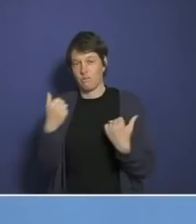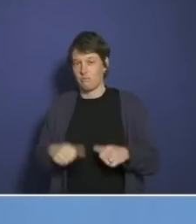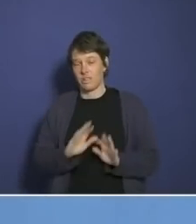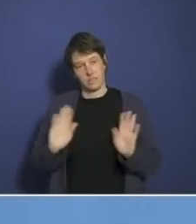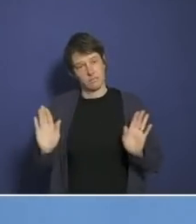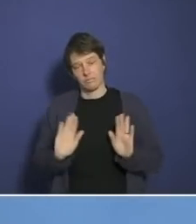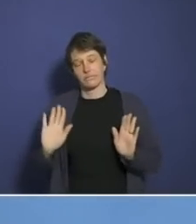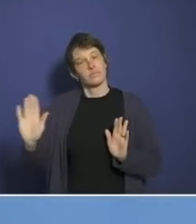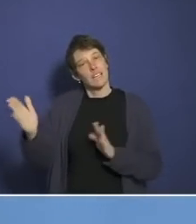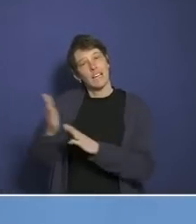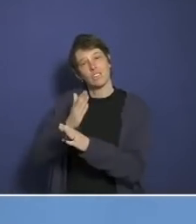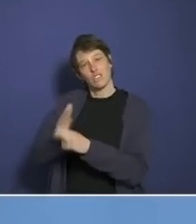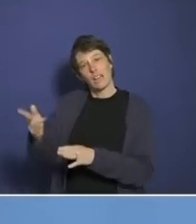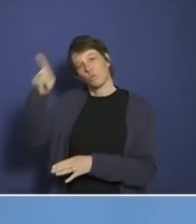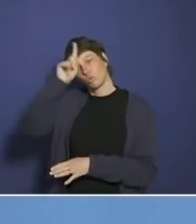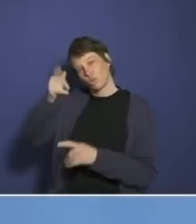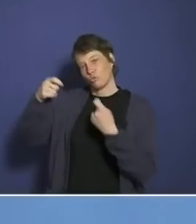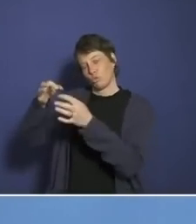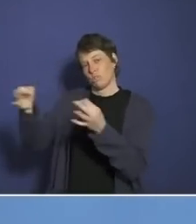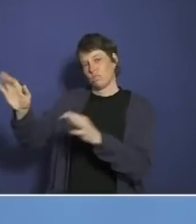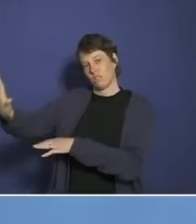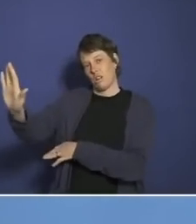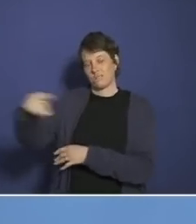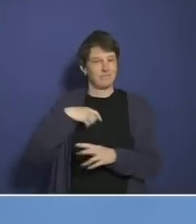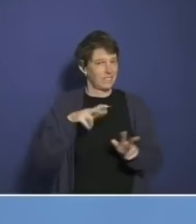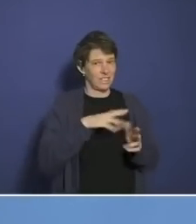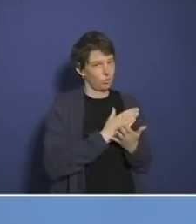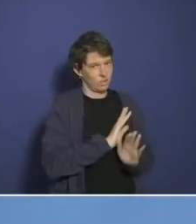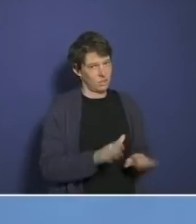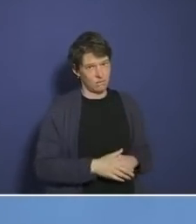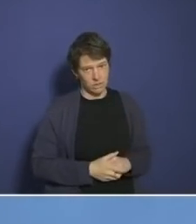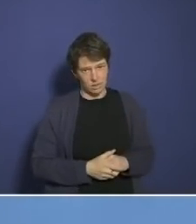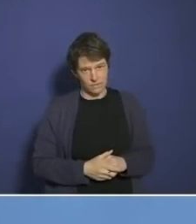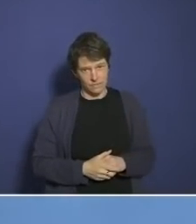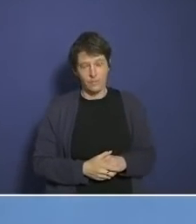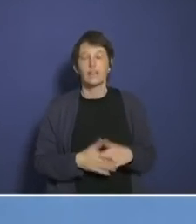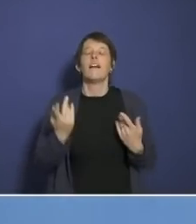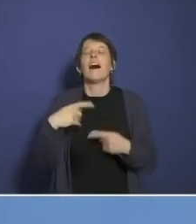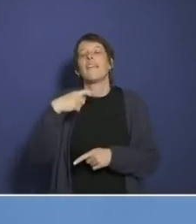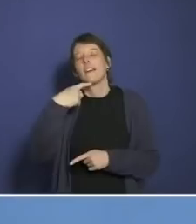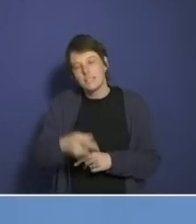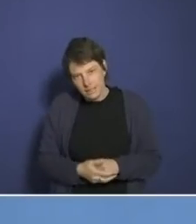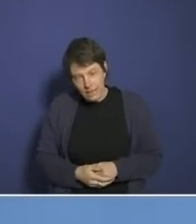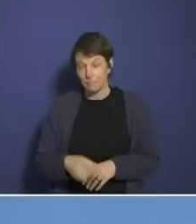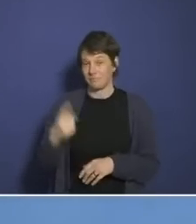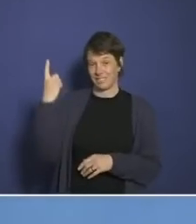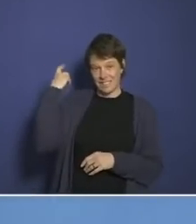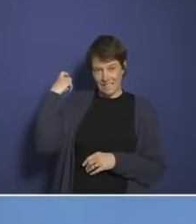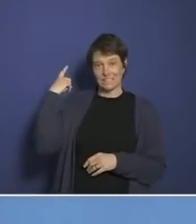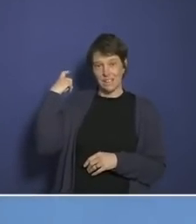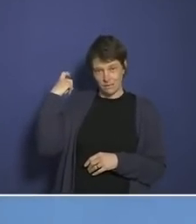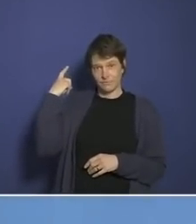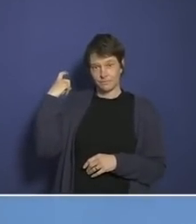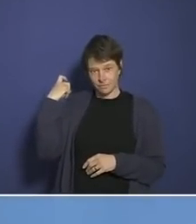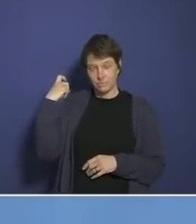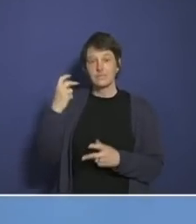merkwürdig, dass Herr Lauterbach hier ausgerechnet dieses Wort benutzt, das eigentlich eher mit Abfall und mit Abwasser zu verbinden